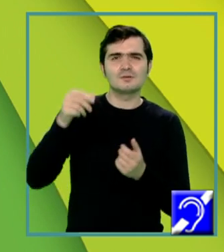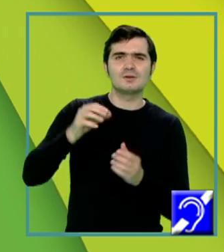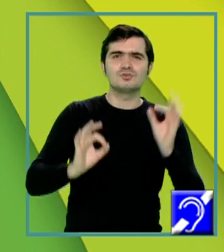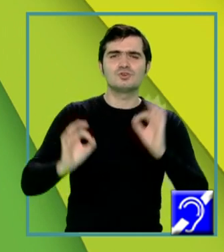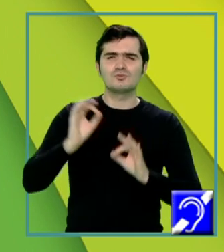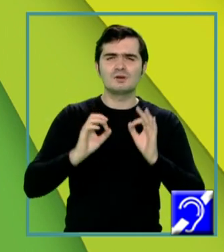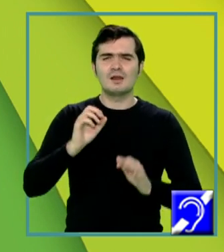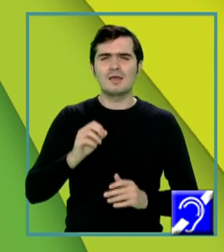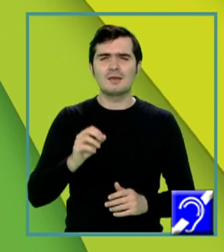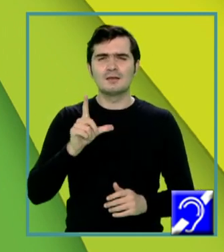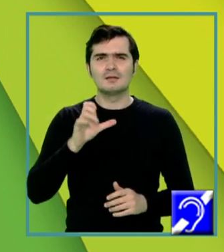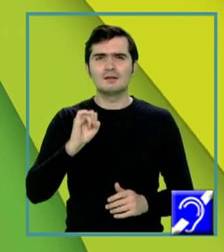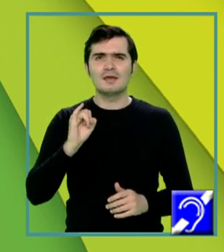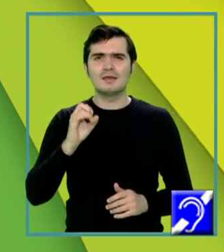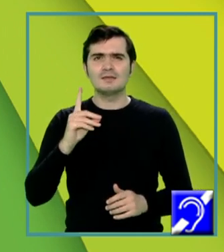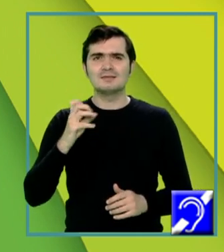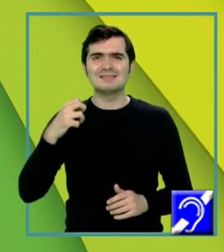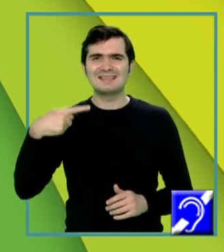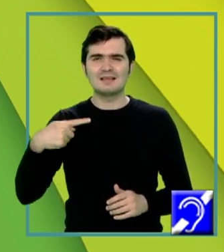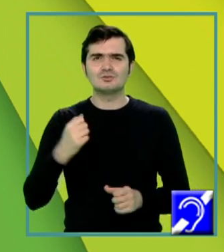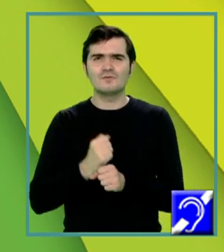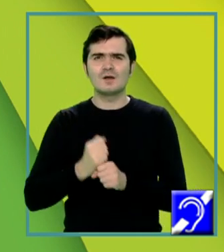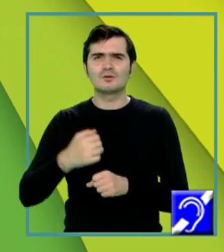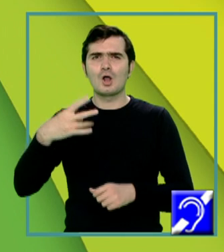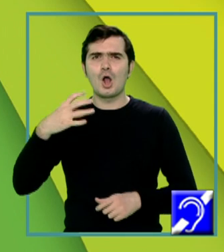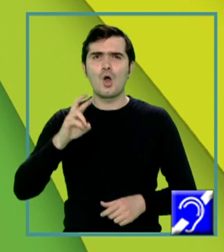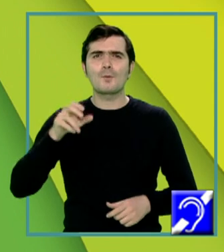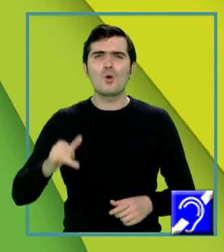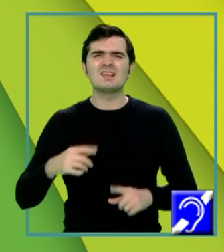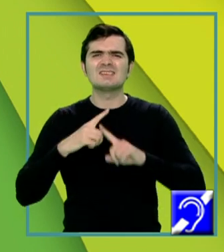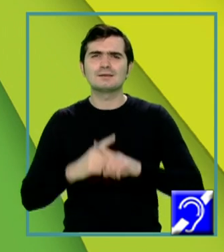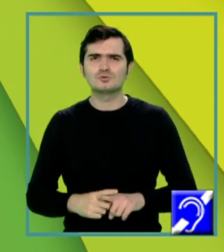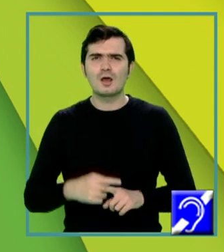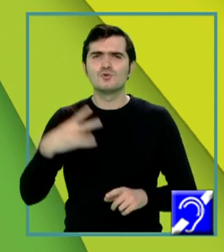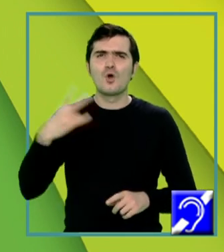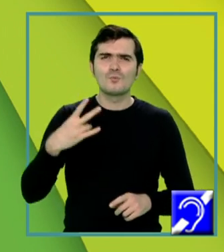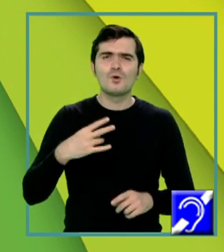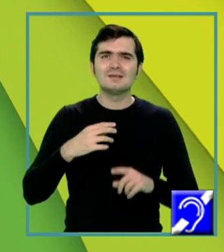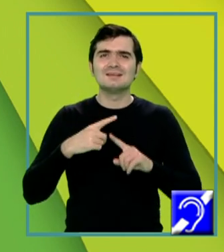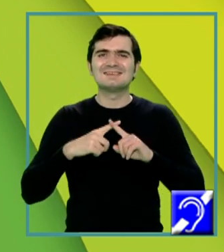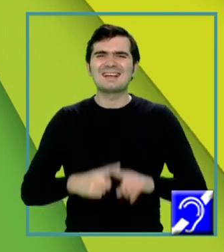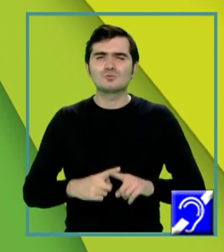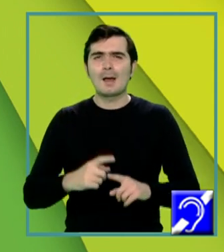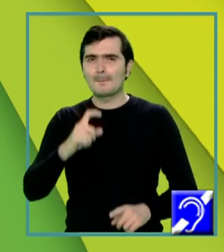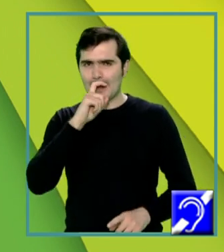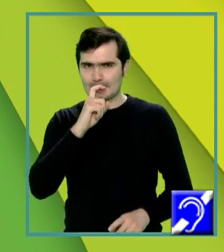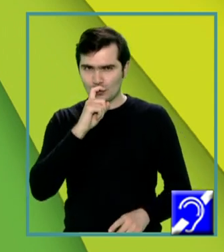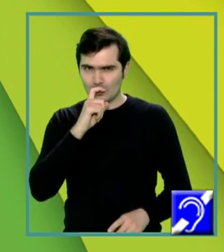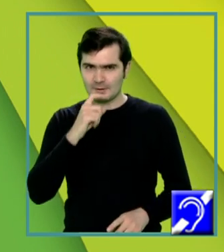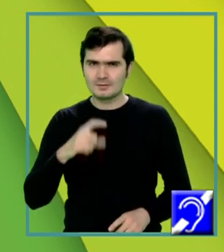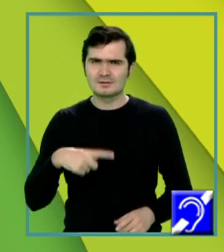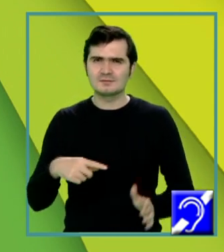lighting, determinând producția de hormoni sexuali. Hormonii sexuali sau androgenii, cei masculini, sunt